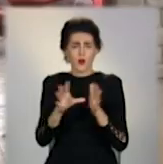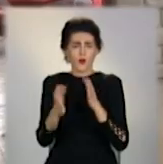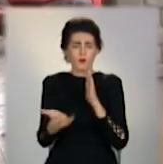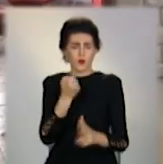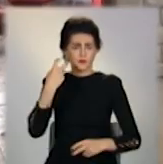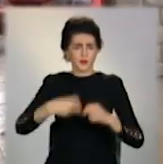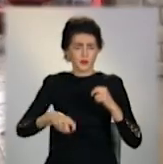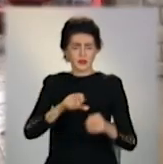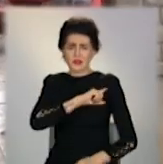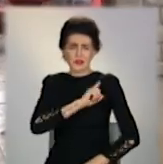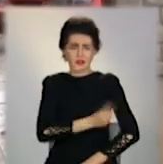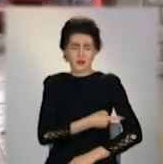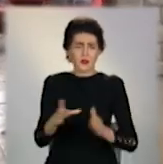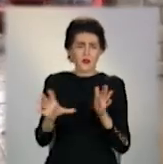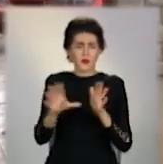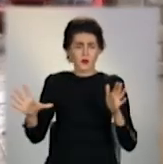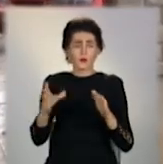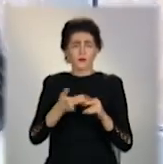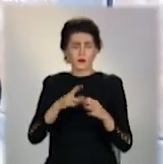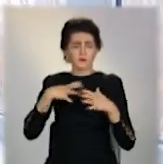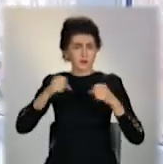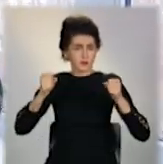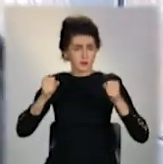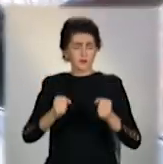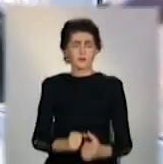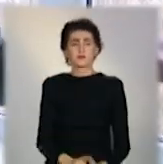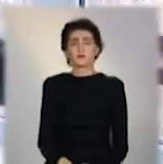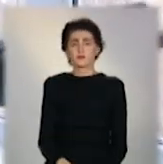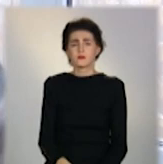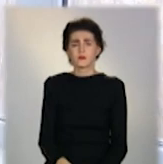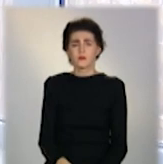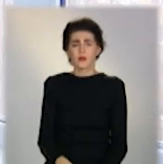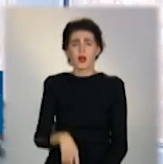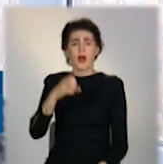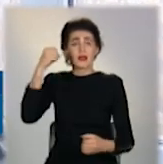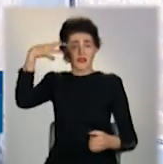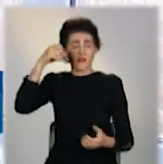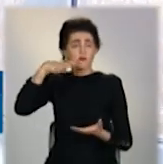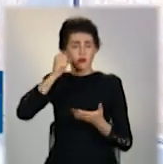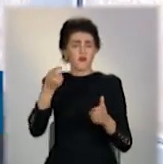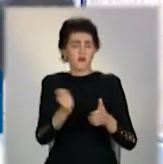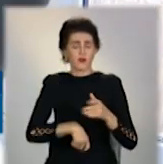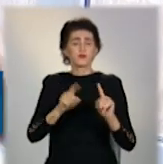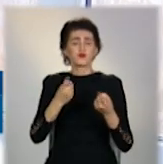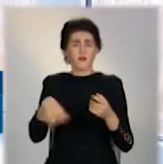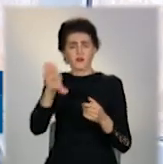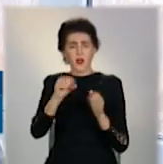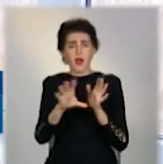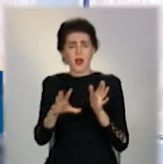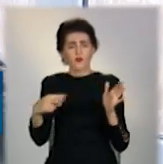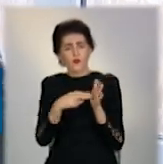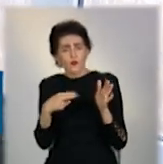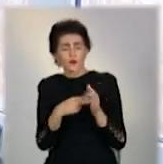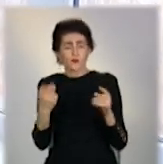перенапруги. На деякий час зникло і світло. Світ відключали, тому що, звісно, люди включають електроприбори, і, звісно, напряження